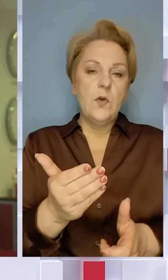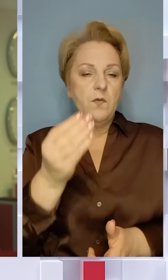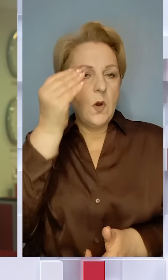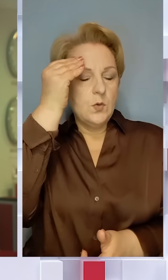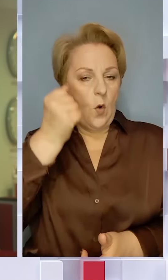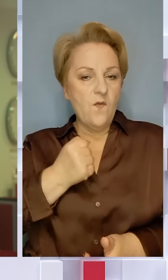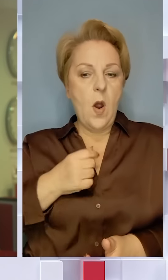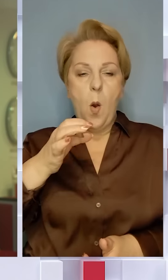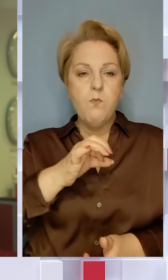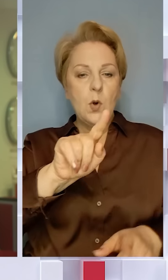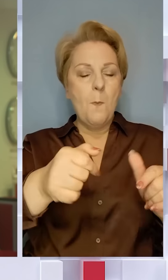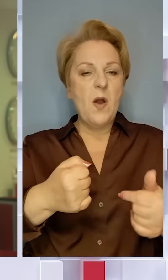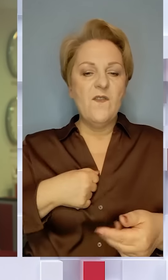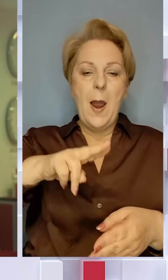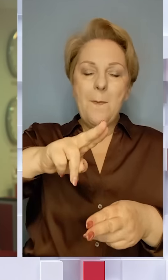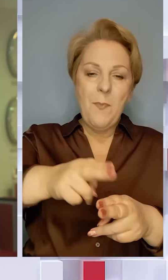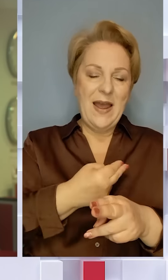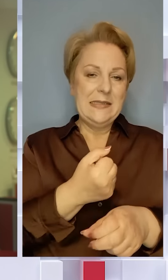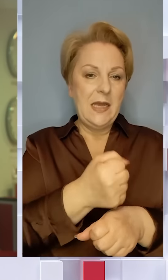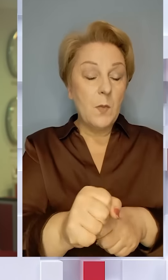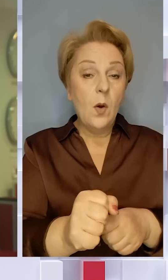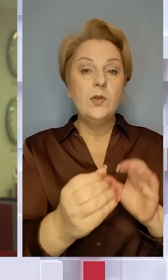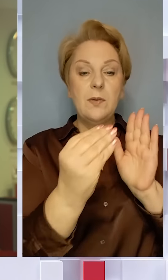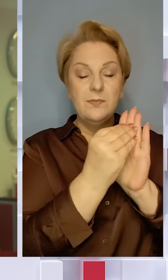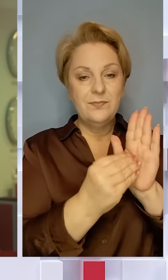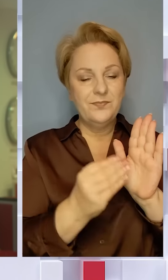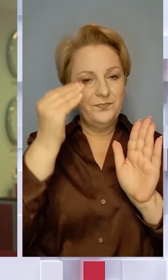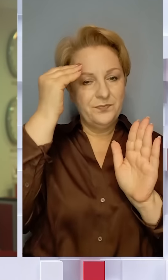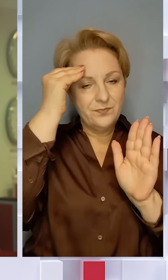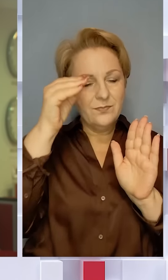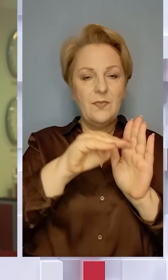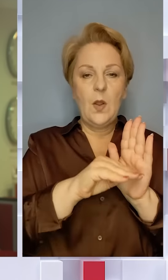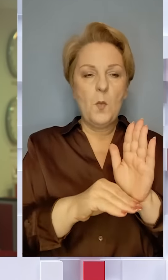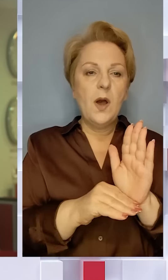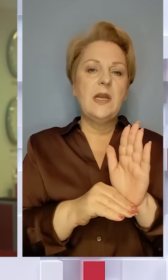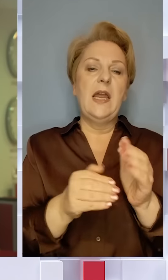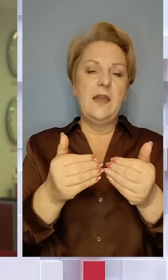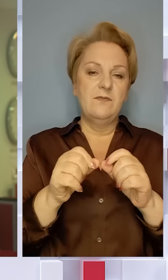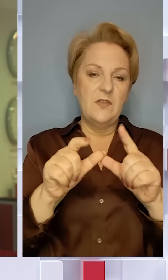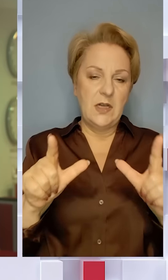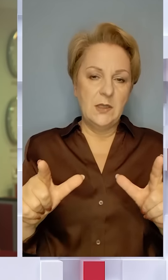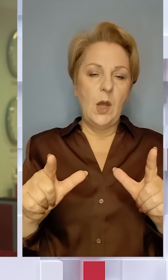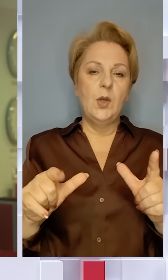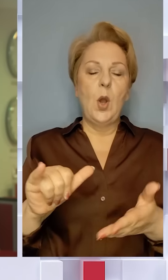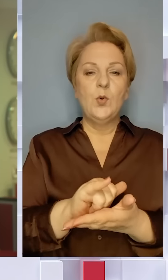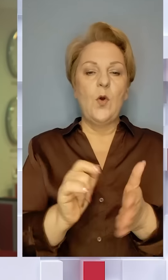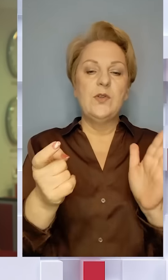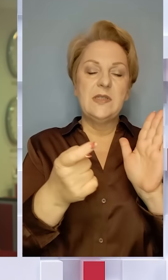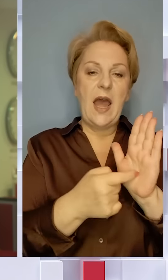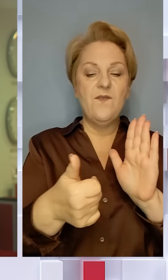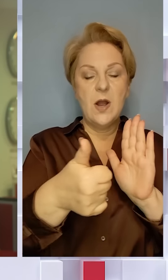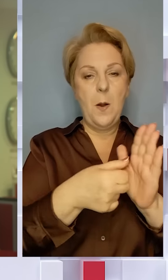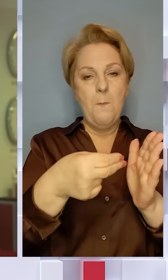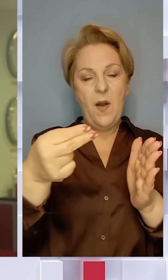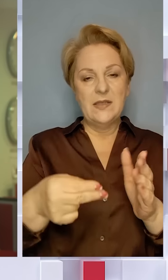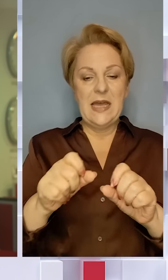з думкою військових про мобілізацію без примусу? Поділіться з нами в коментарях до цього ефіру на Ютубі. і, звичайно, ставте вподобайку та підписуйтесь